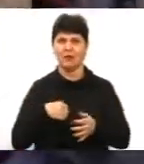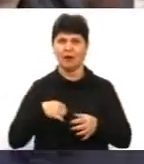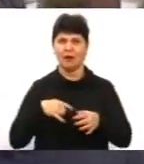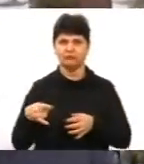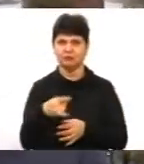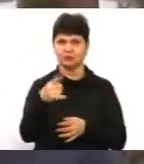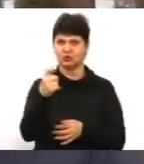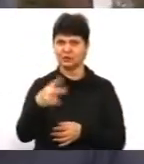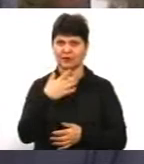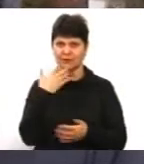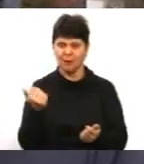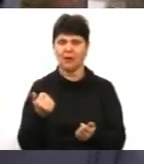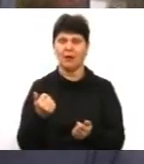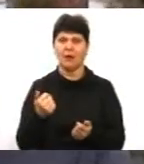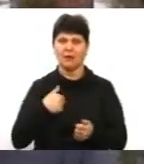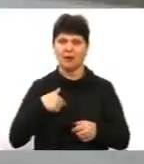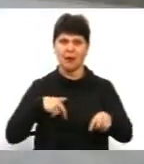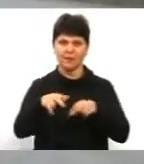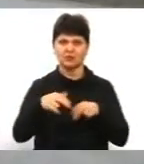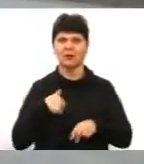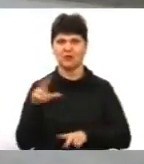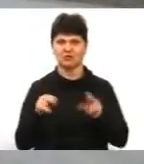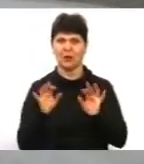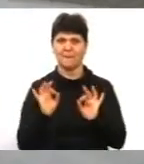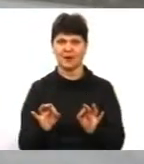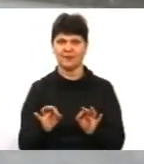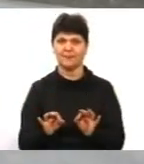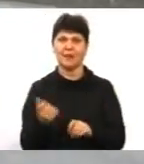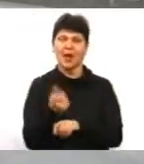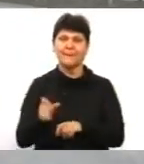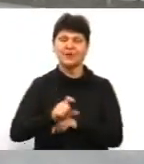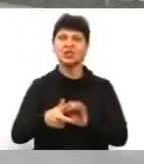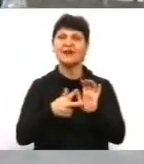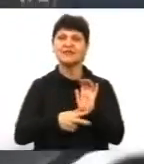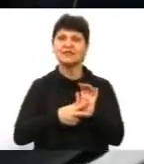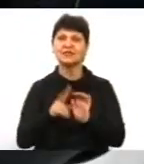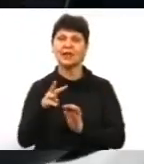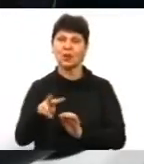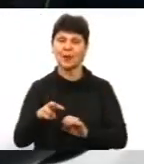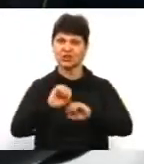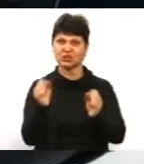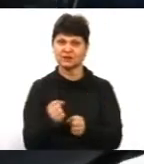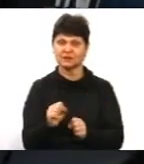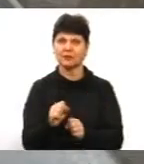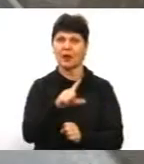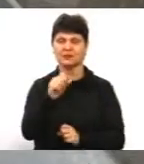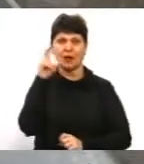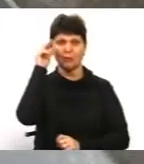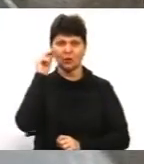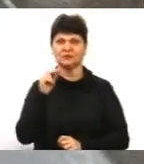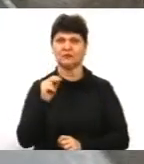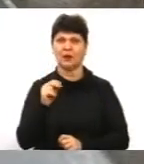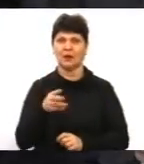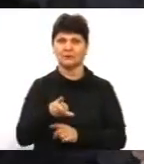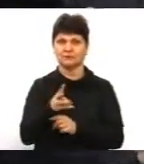потрібно. Тут пішоходи, я вважаю, що це правильно. Понад 80 кілометрів на годину з такою швидкістю за показниками-труками рухається